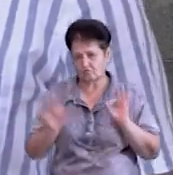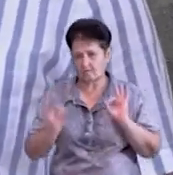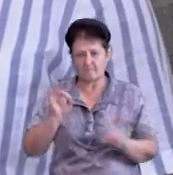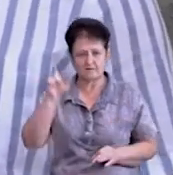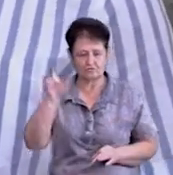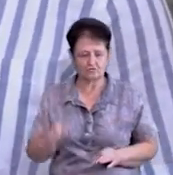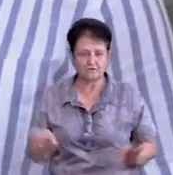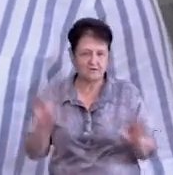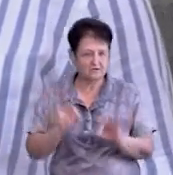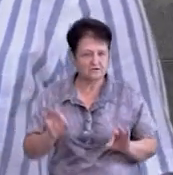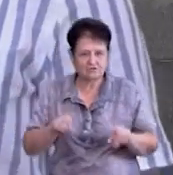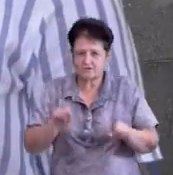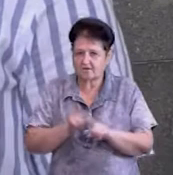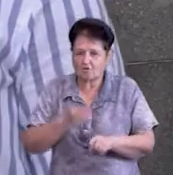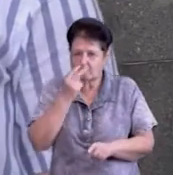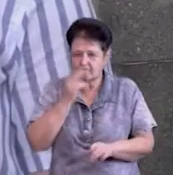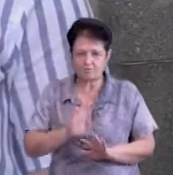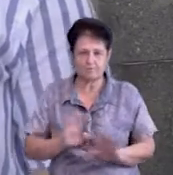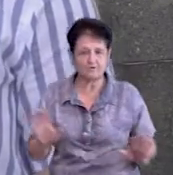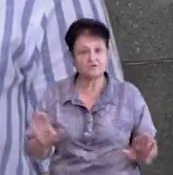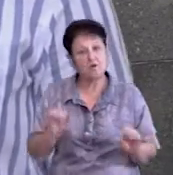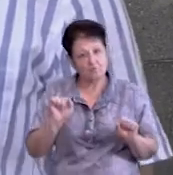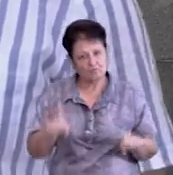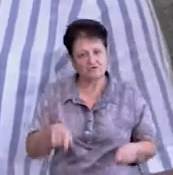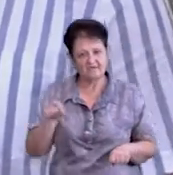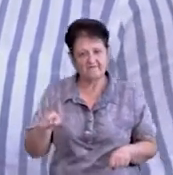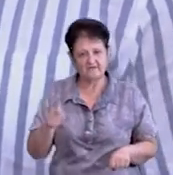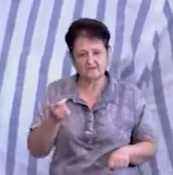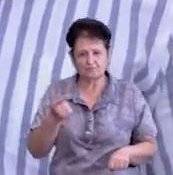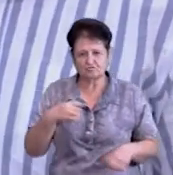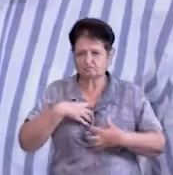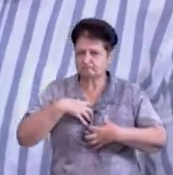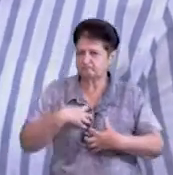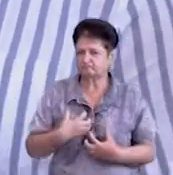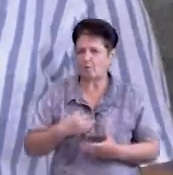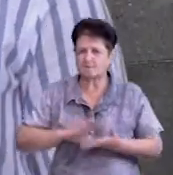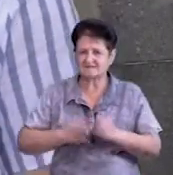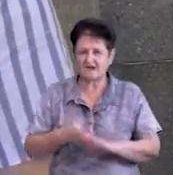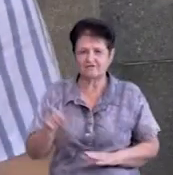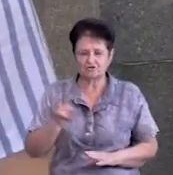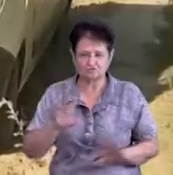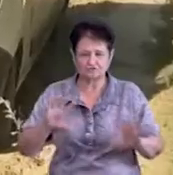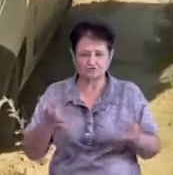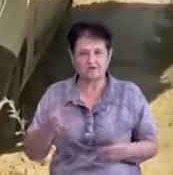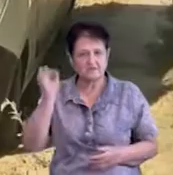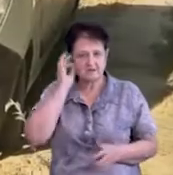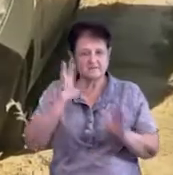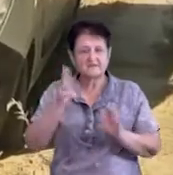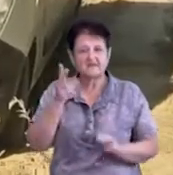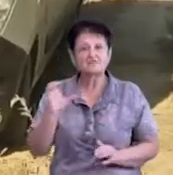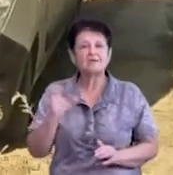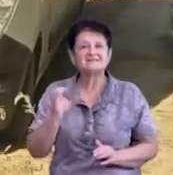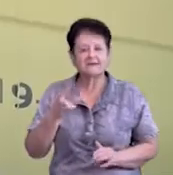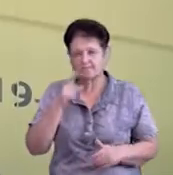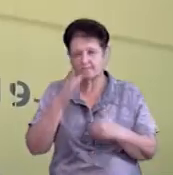нормальна, я нічого такого не побачив. Можливо, він пригнічений обставинами, що сталося все ж таки смерть дитини. Нагадаємо, 3